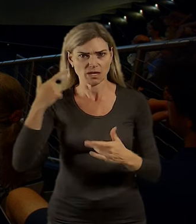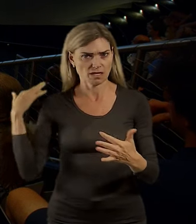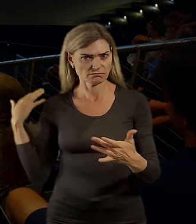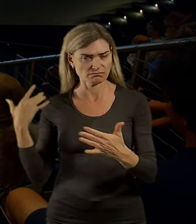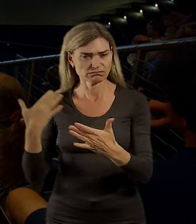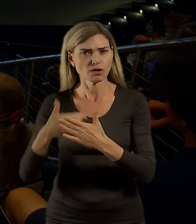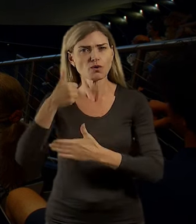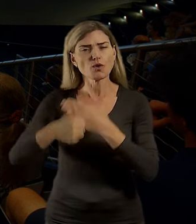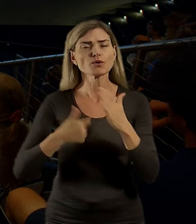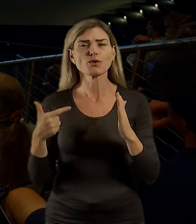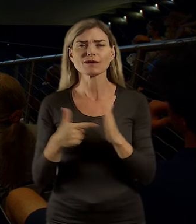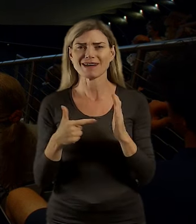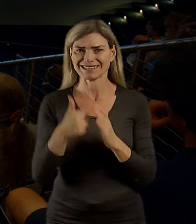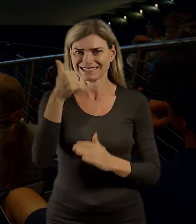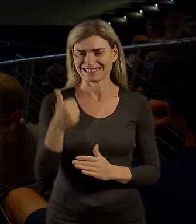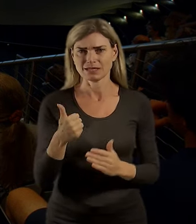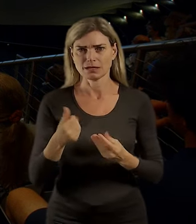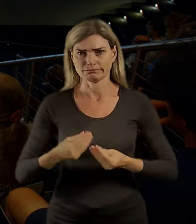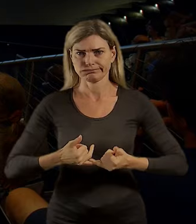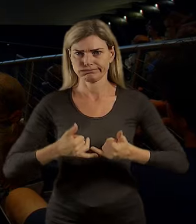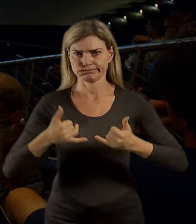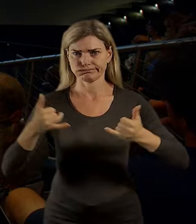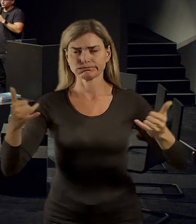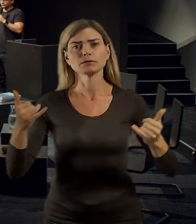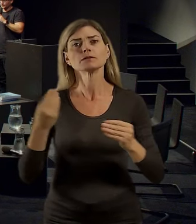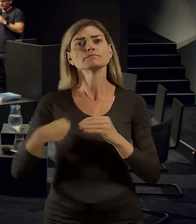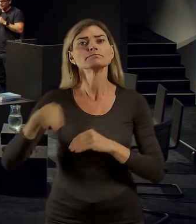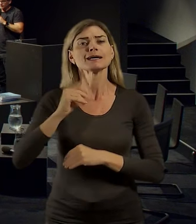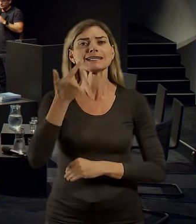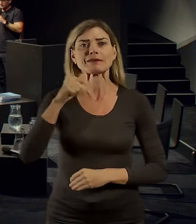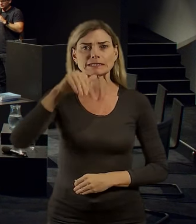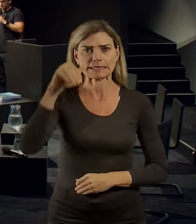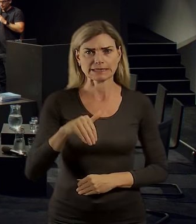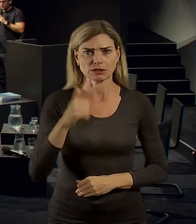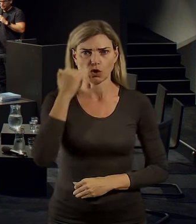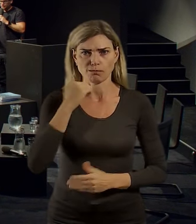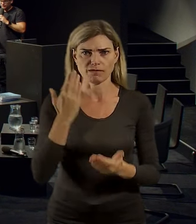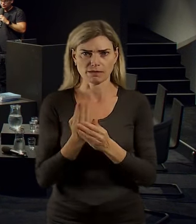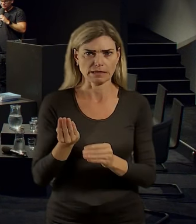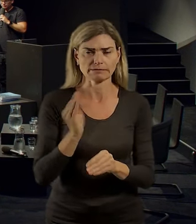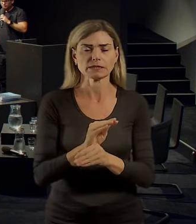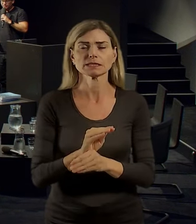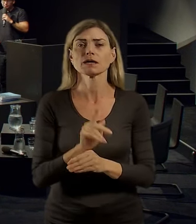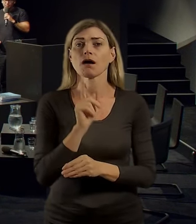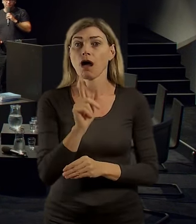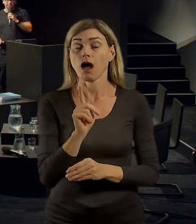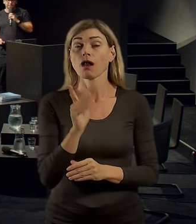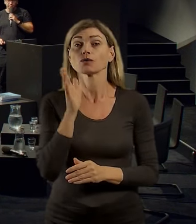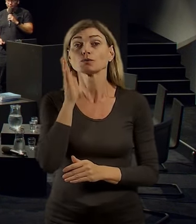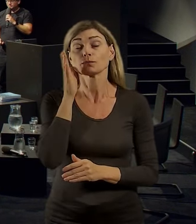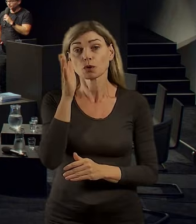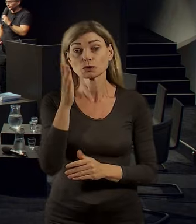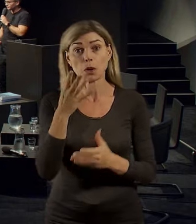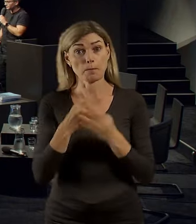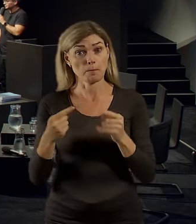2001 přibylo v Praze asi 200 000 obyvatel s tím, že můžeme očekávat podle